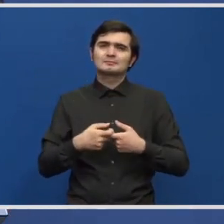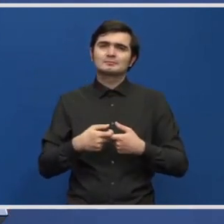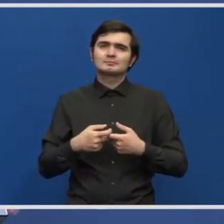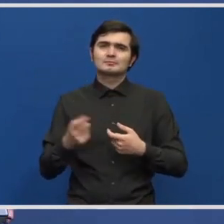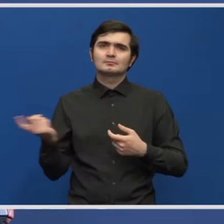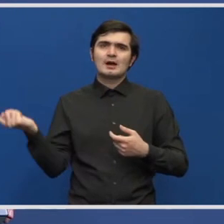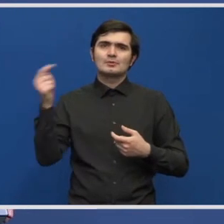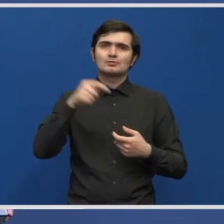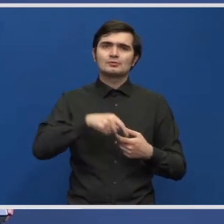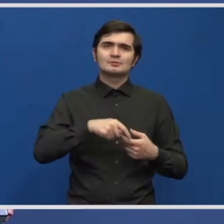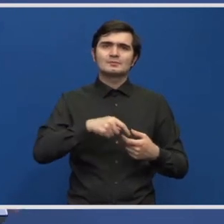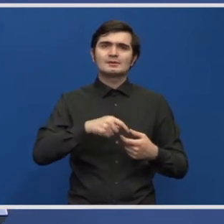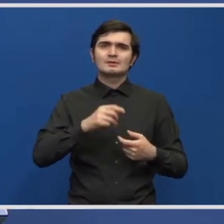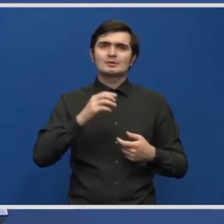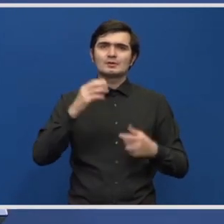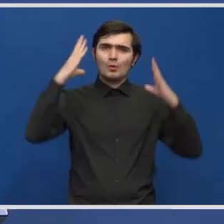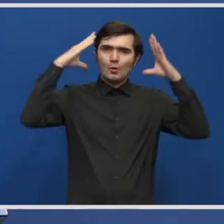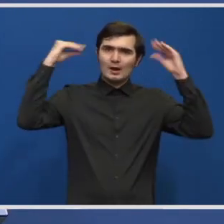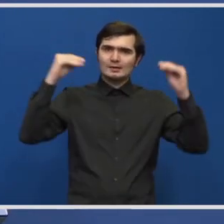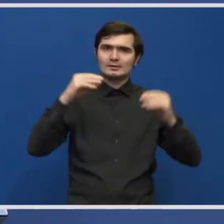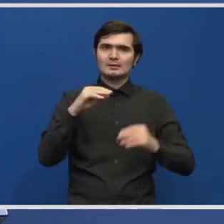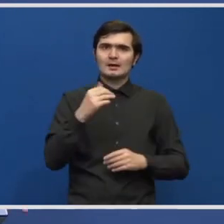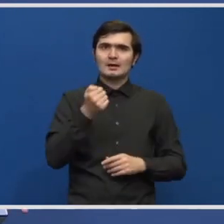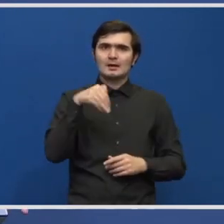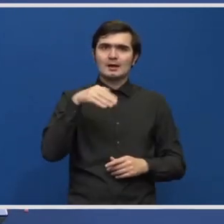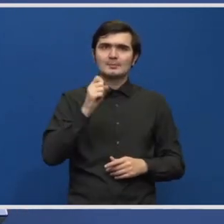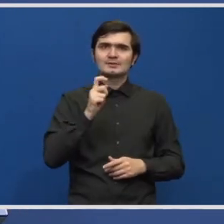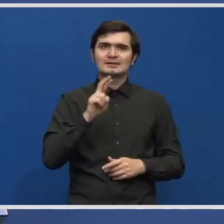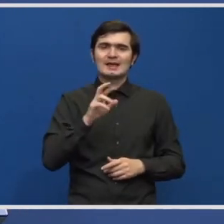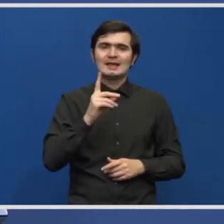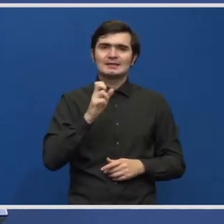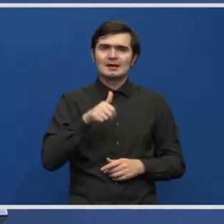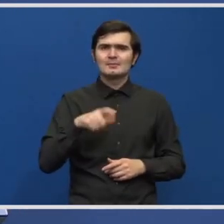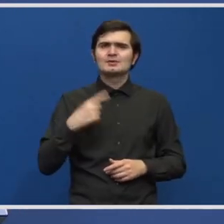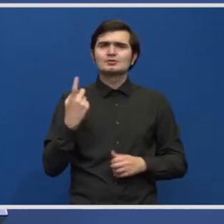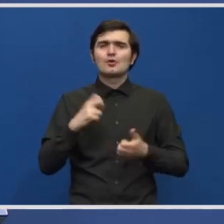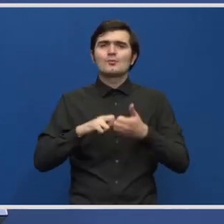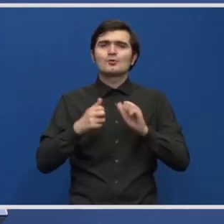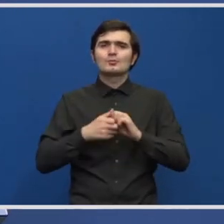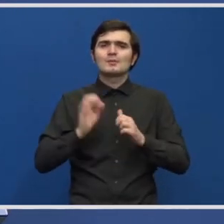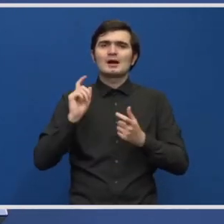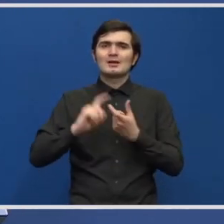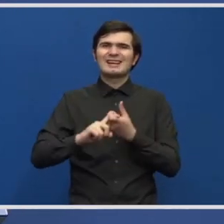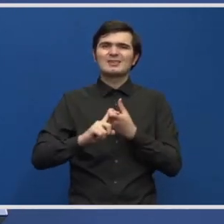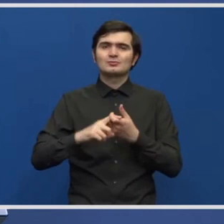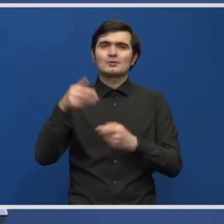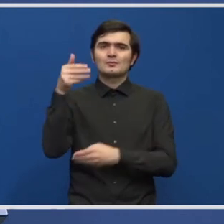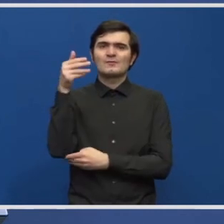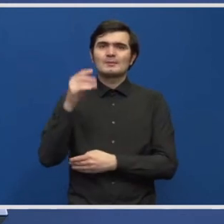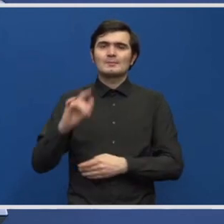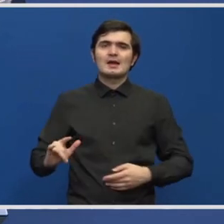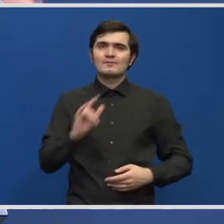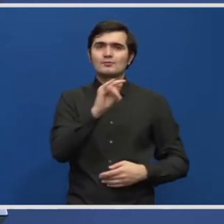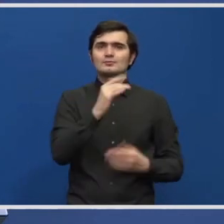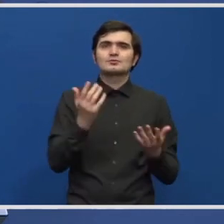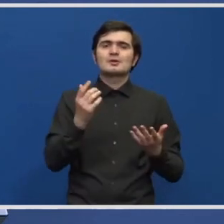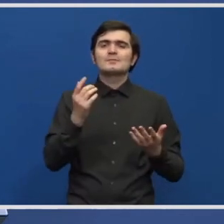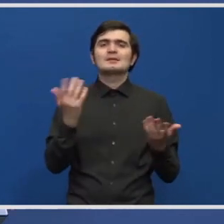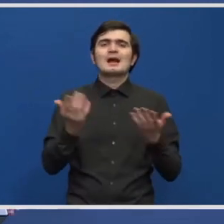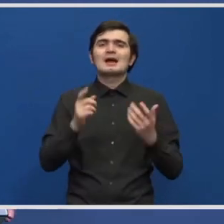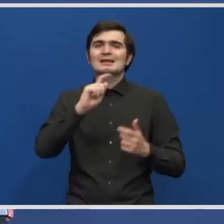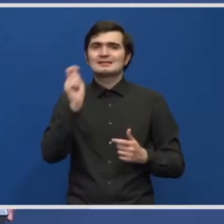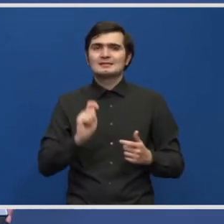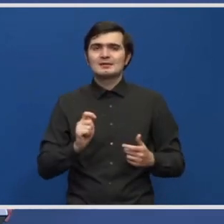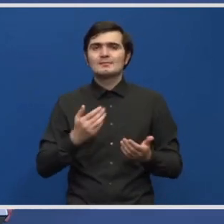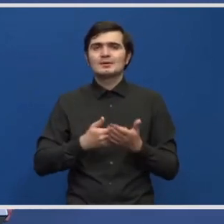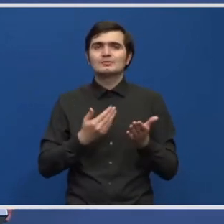întoarcerea a fost prin Amsterdam. Este, cred, o chestiune care ține de companiile aeriene și de țările în care zboară aceste companii. Spre exemplu, Olanda